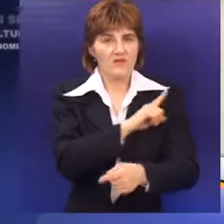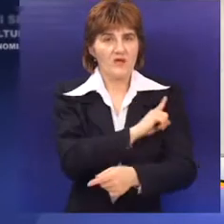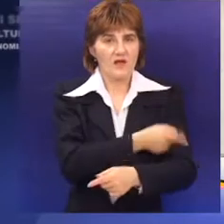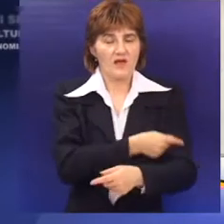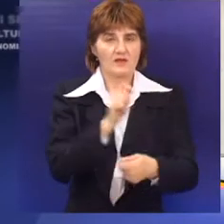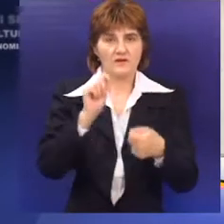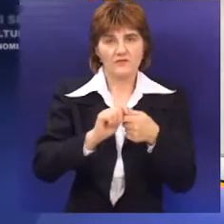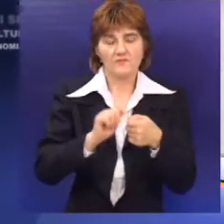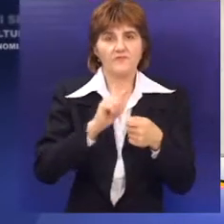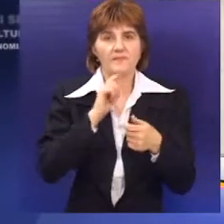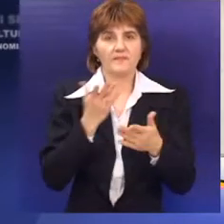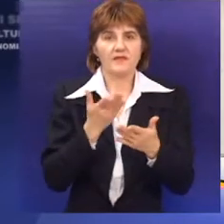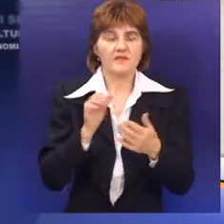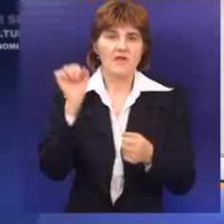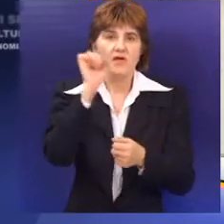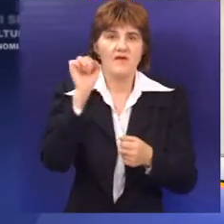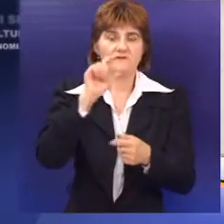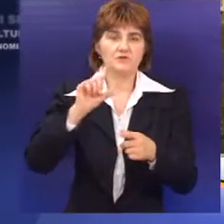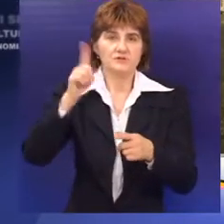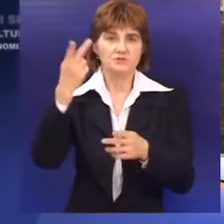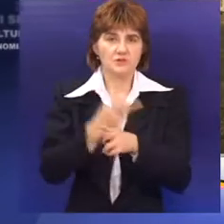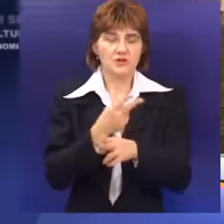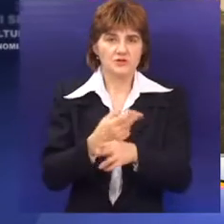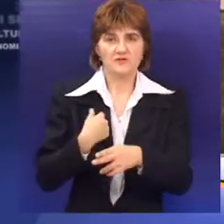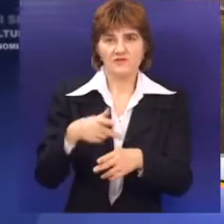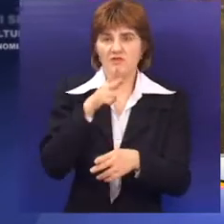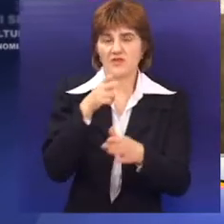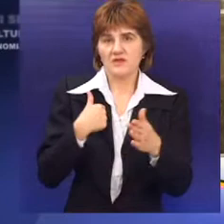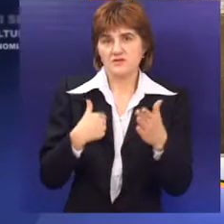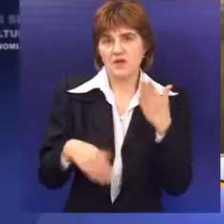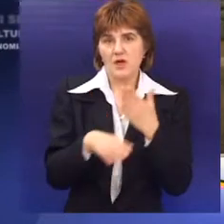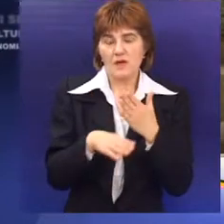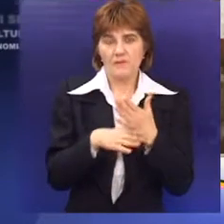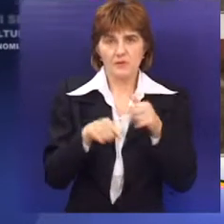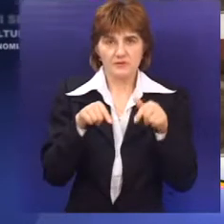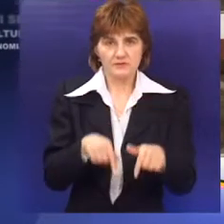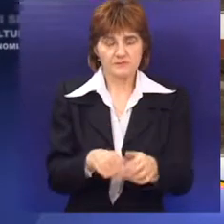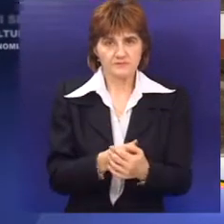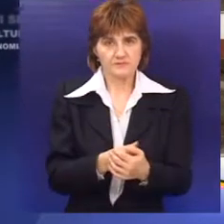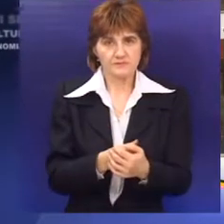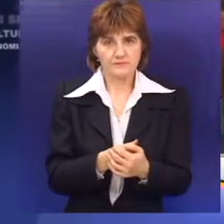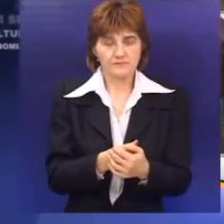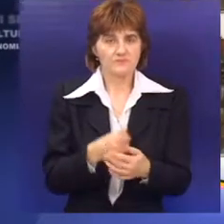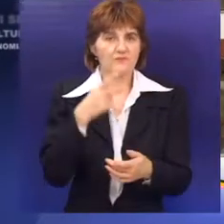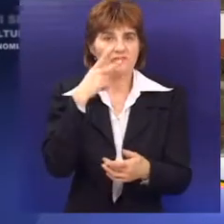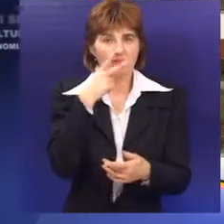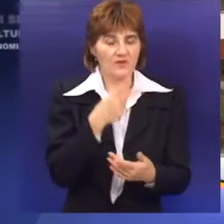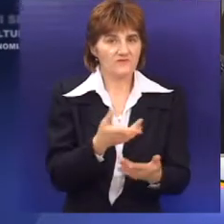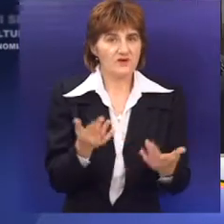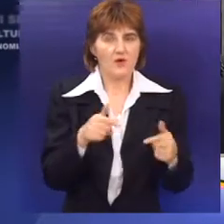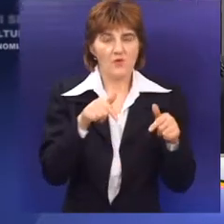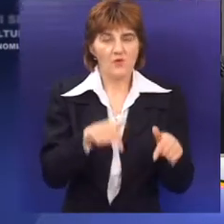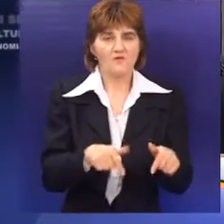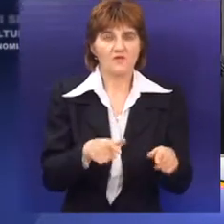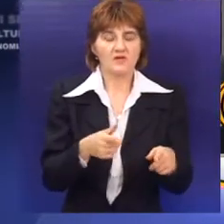efikasnosti i konkurisati kod evropskih i domaćih fondova za sredstva potrebna za njihovu realizaciju. Vidjeli ste ovu